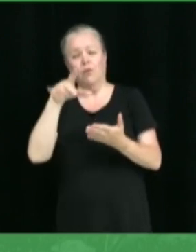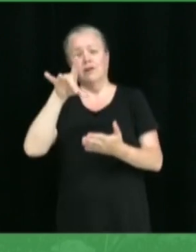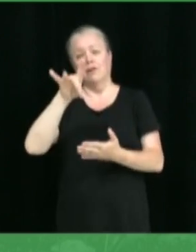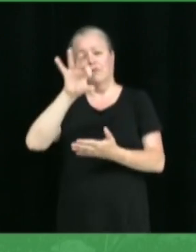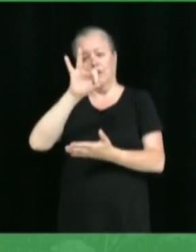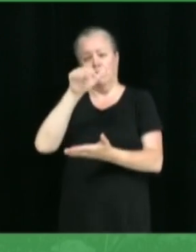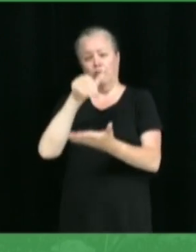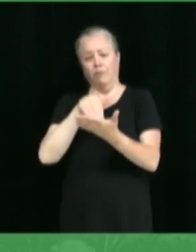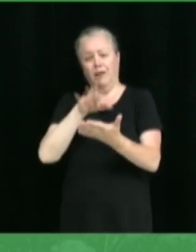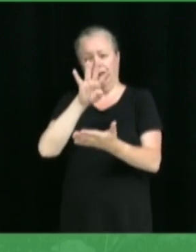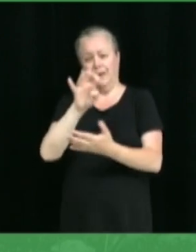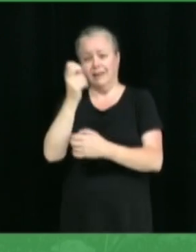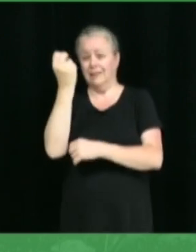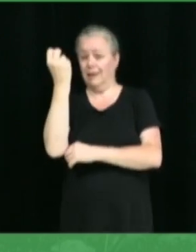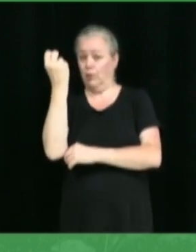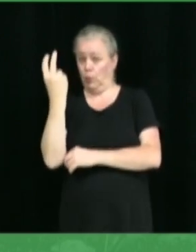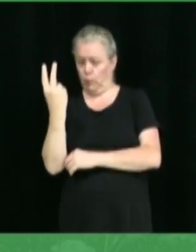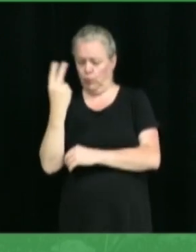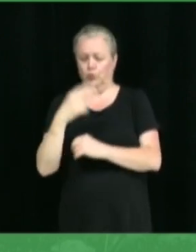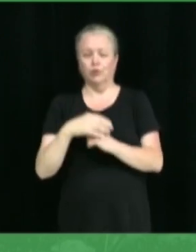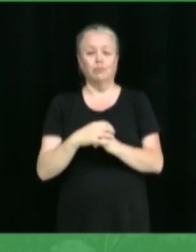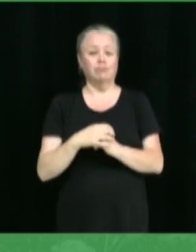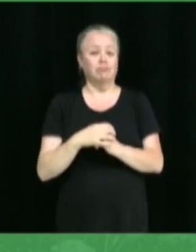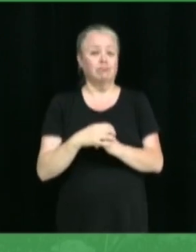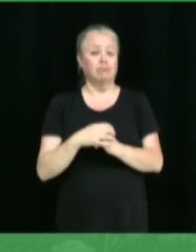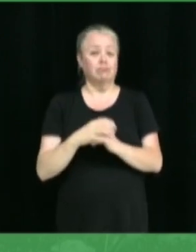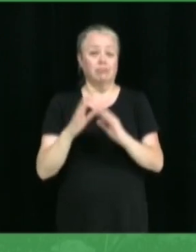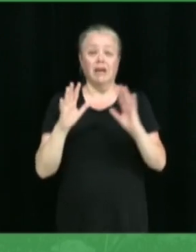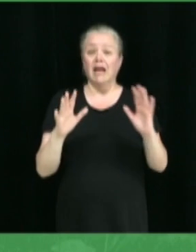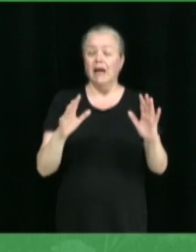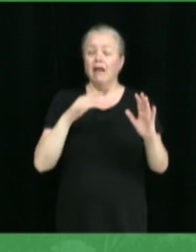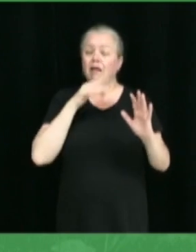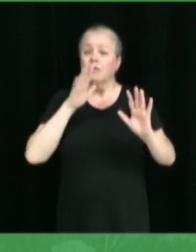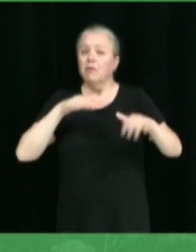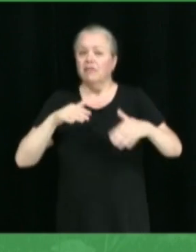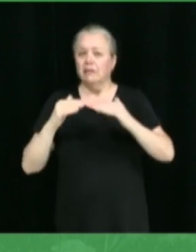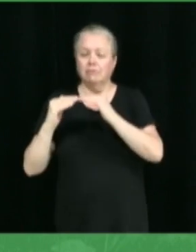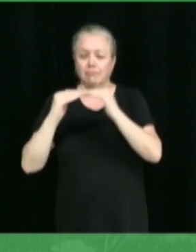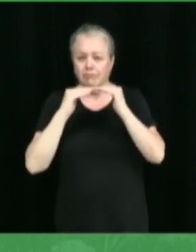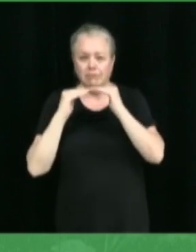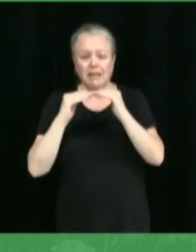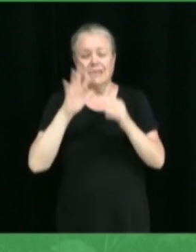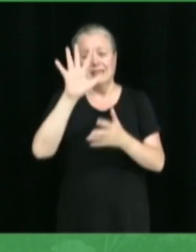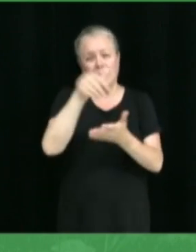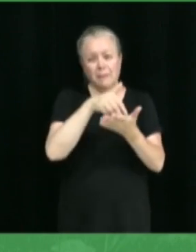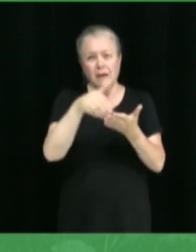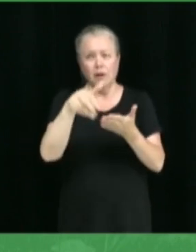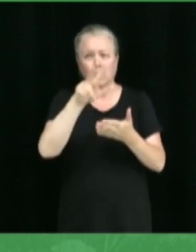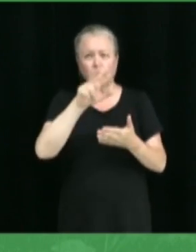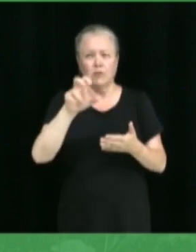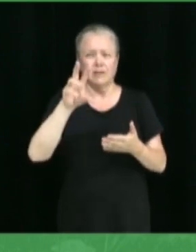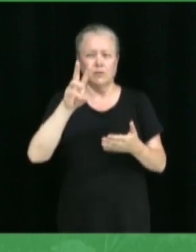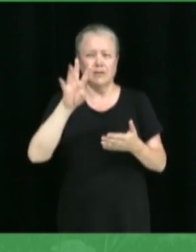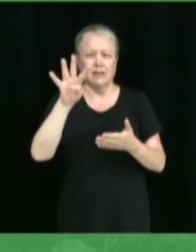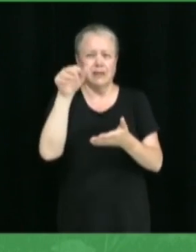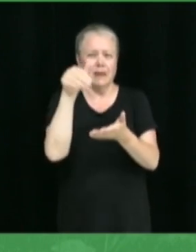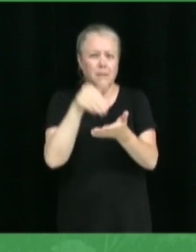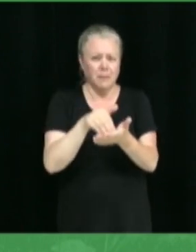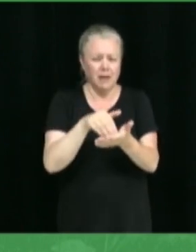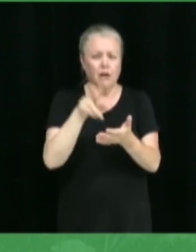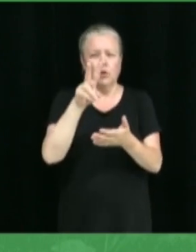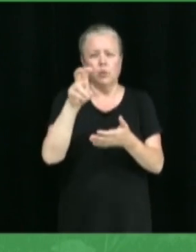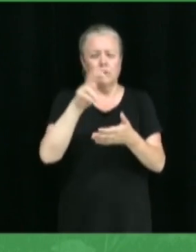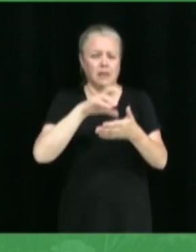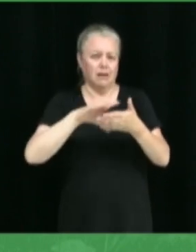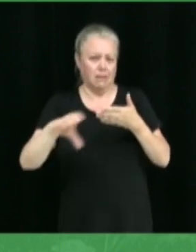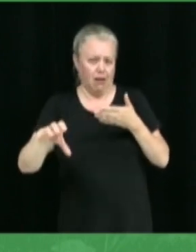412, si on regarde de façon non consolidée, 5 364 200 $